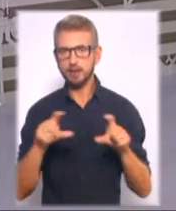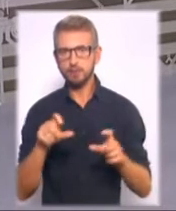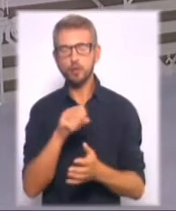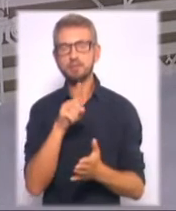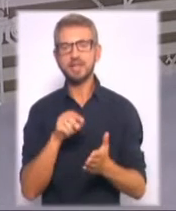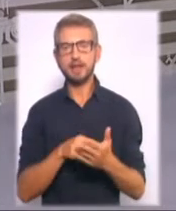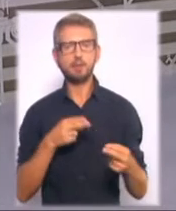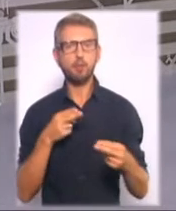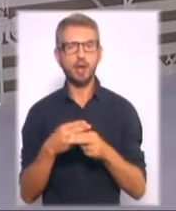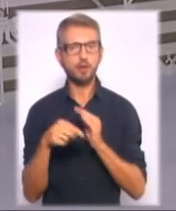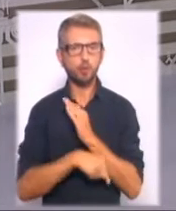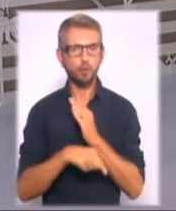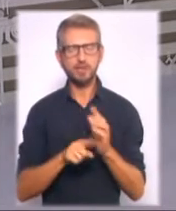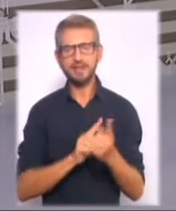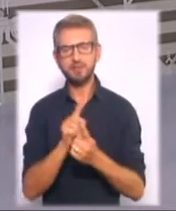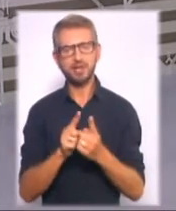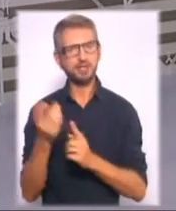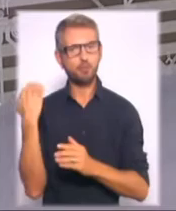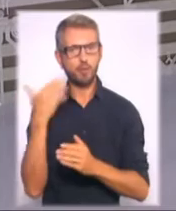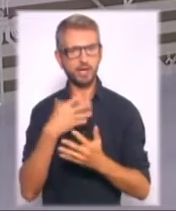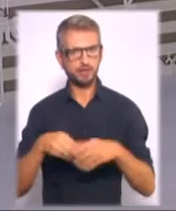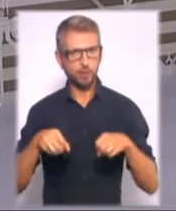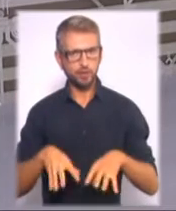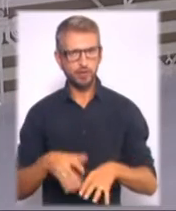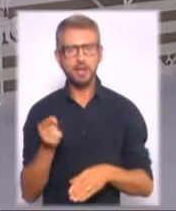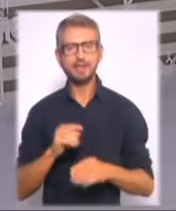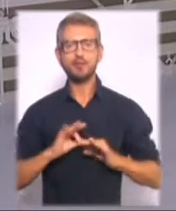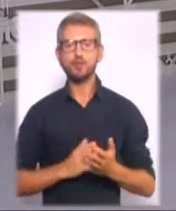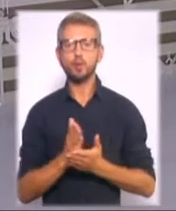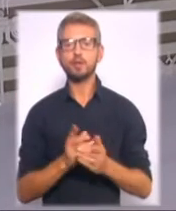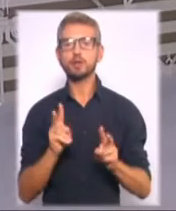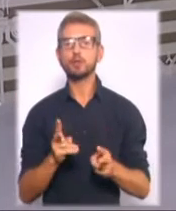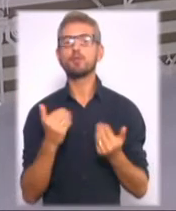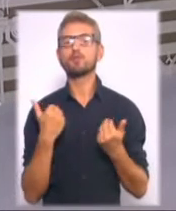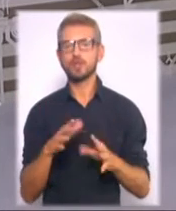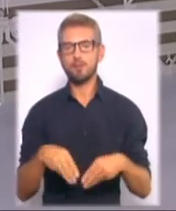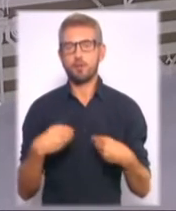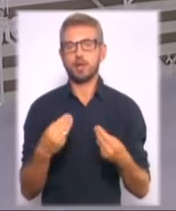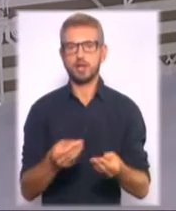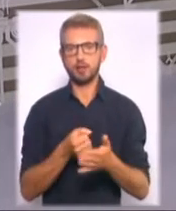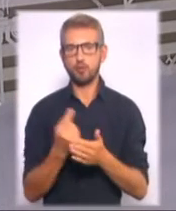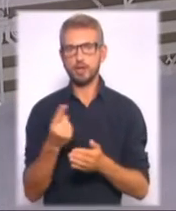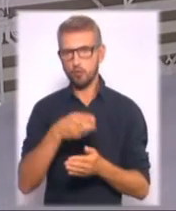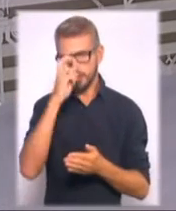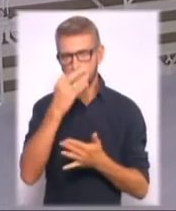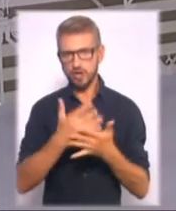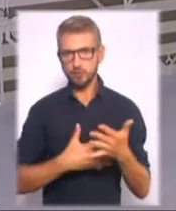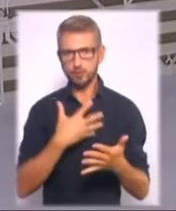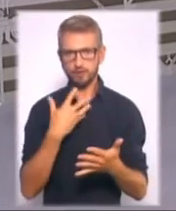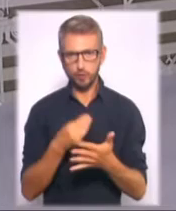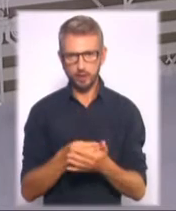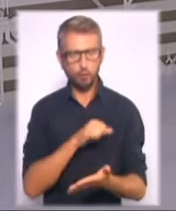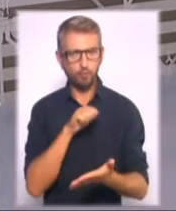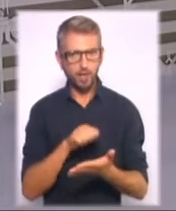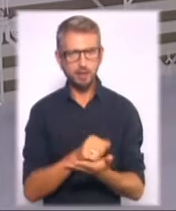корупції, змінивши деякі свої попередні. Ті чиновники, які вже подали до Єдиного держреєстру декларацій свої документи, тепер